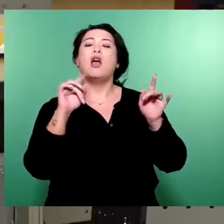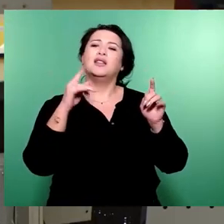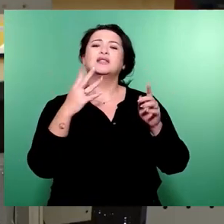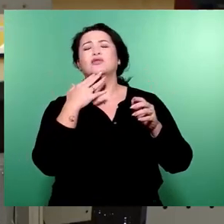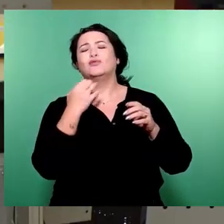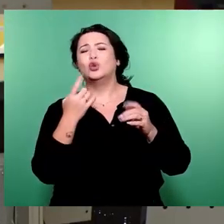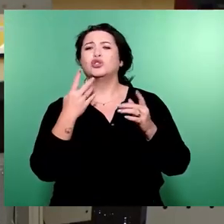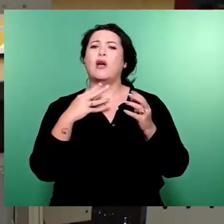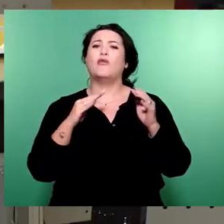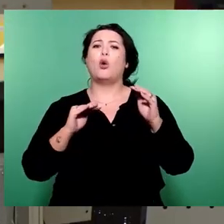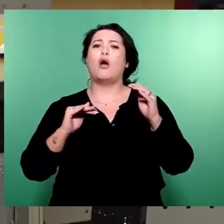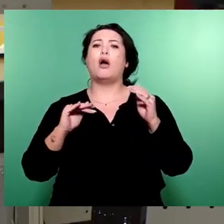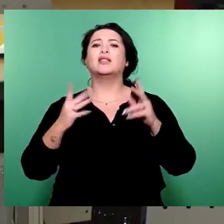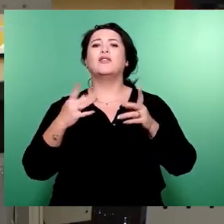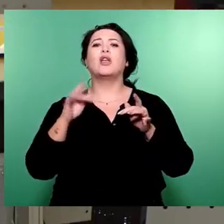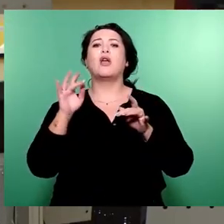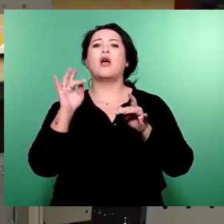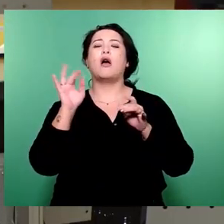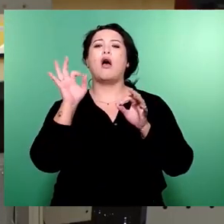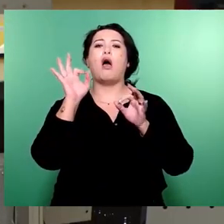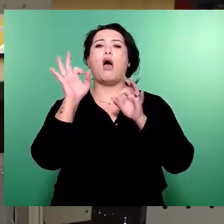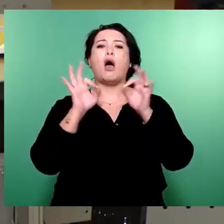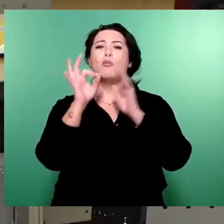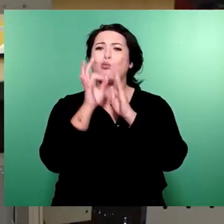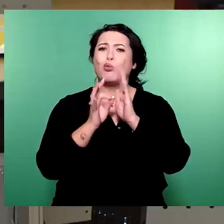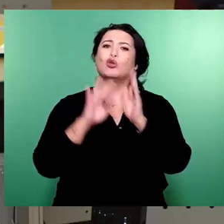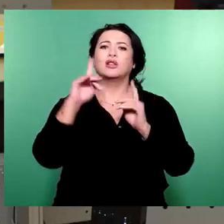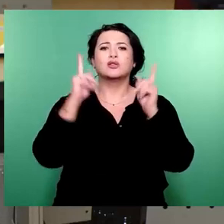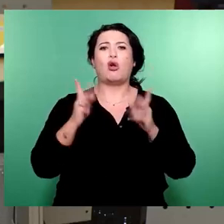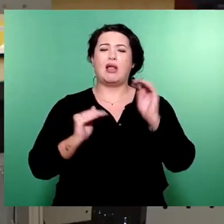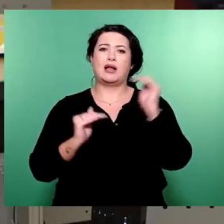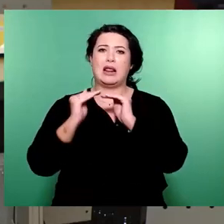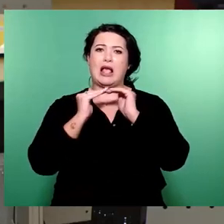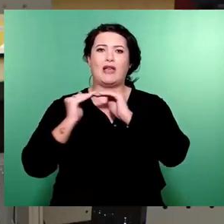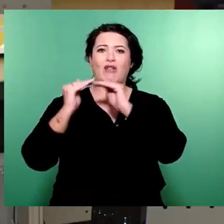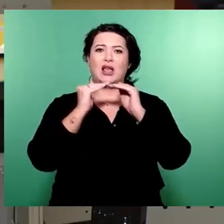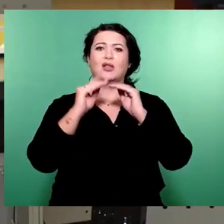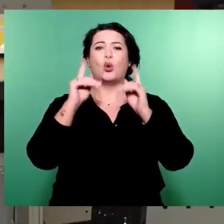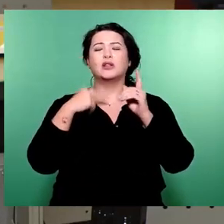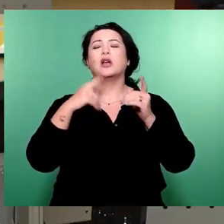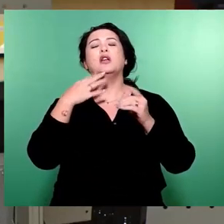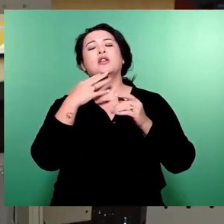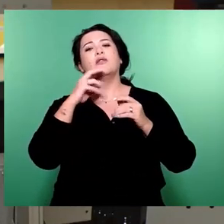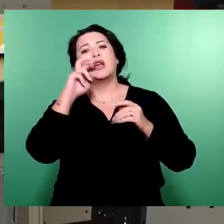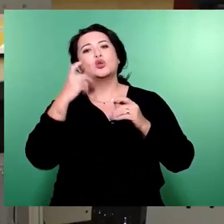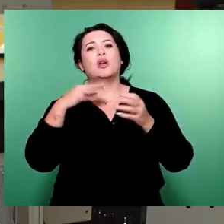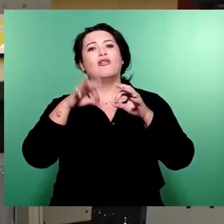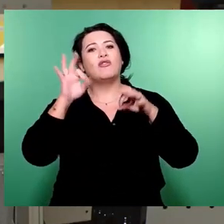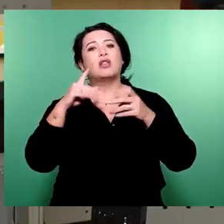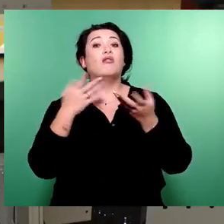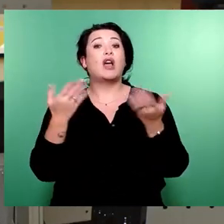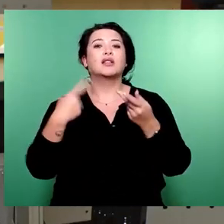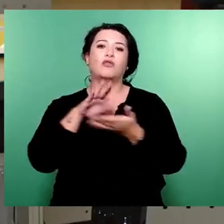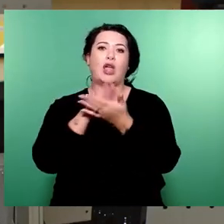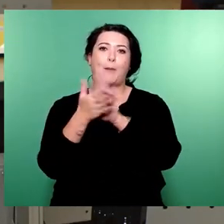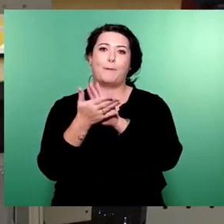Argumente hier und könnten sagen, okay, wir beschreiben die Mehrheit im Rat mit allen Kompromissen und es gibt eine ordentliche Kritikebene und dann kann die Bevölkerung schauen,